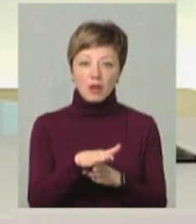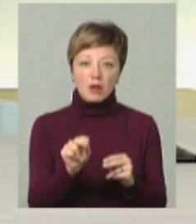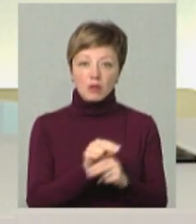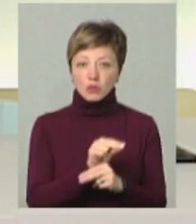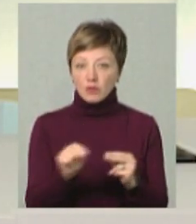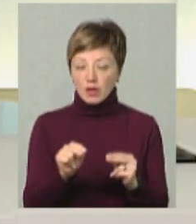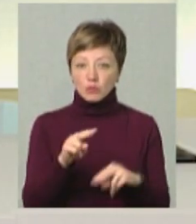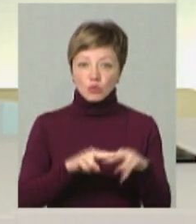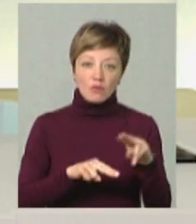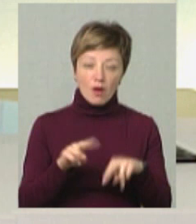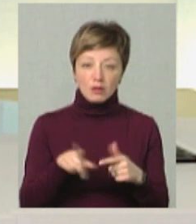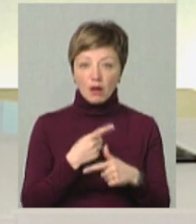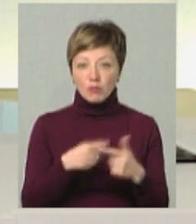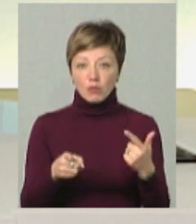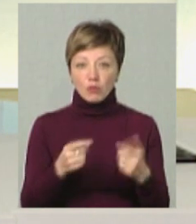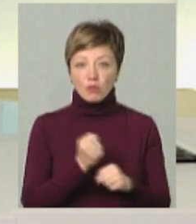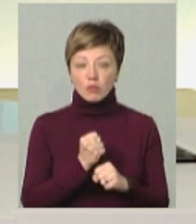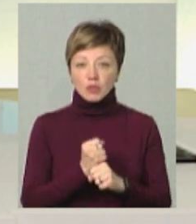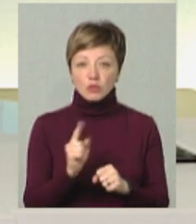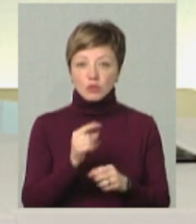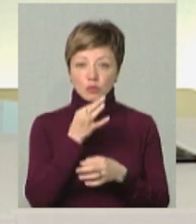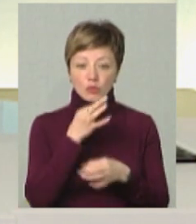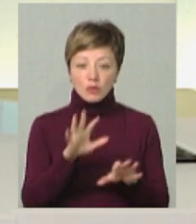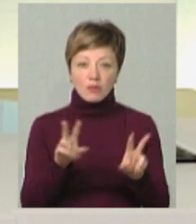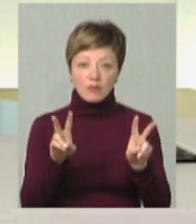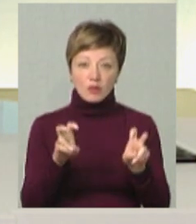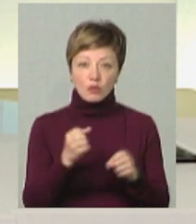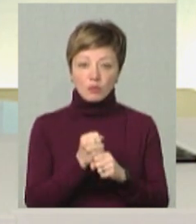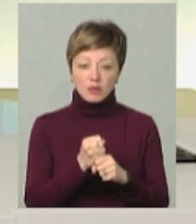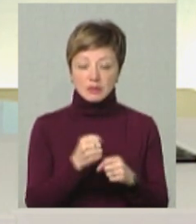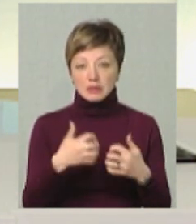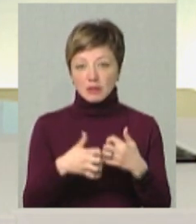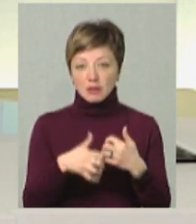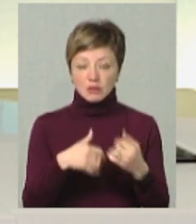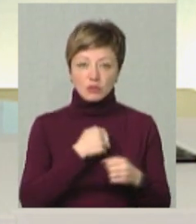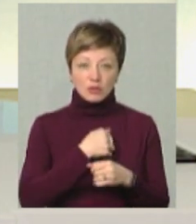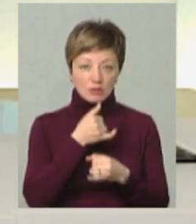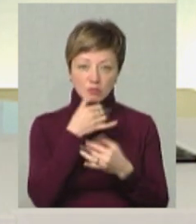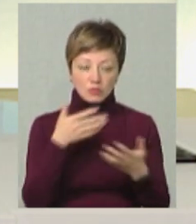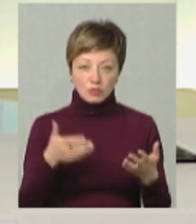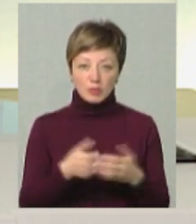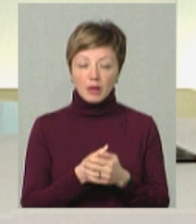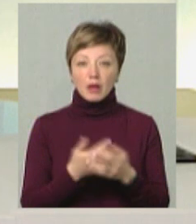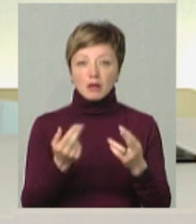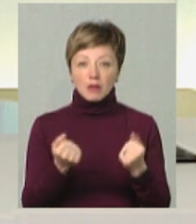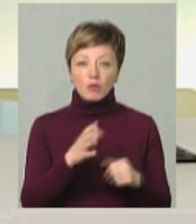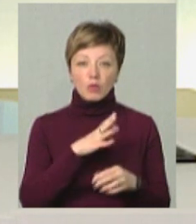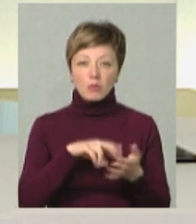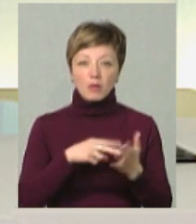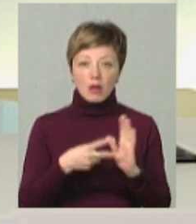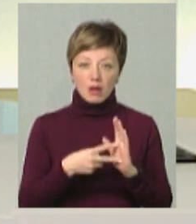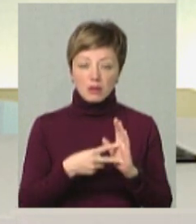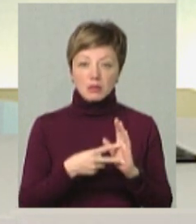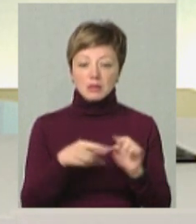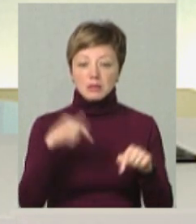ремонтувати, будувати або робити щось, будь-якісь види робіт поточним середнім ремонтом, на жаль, не приходиться. Були плани, були